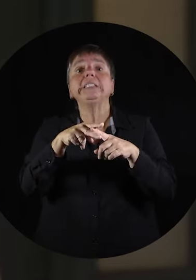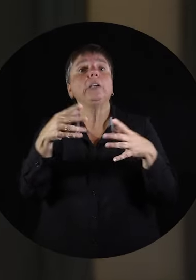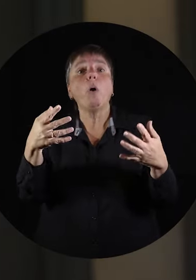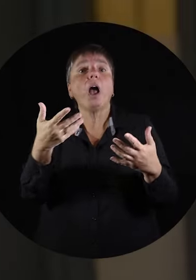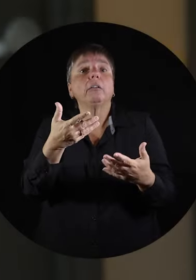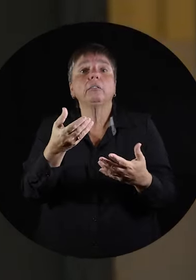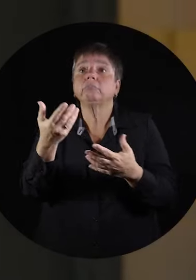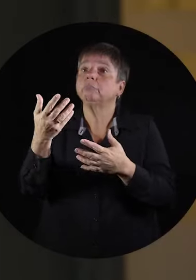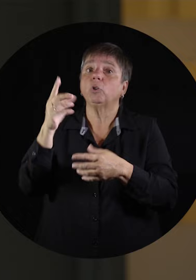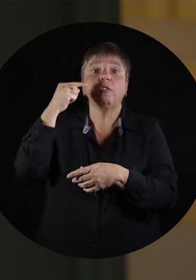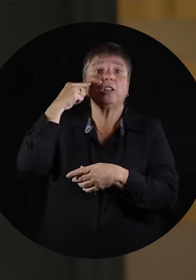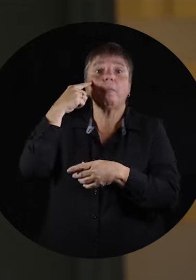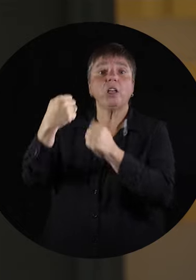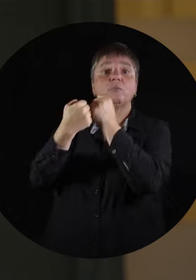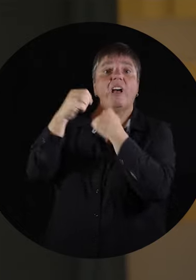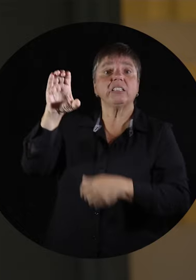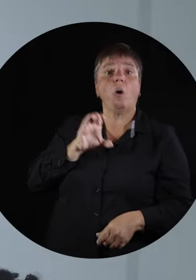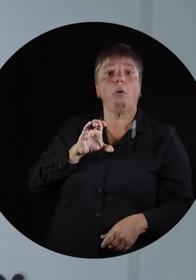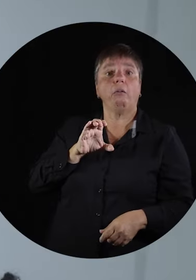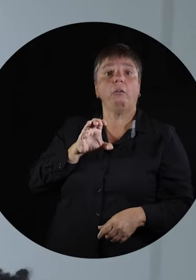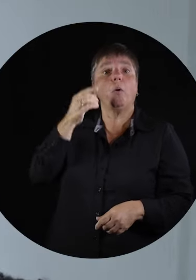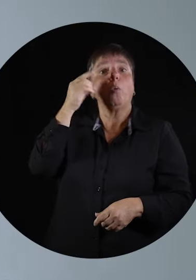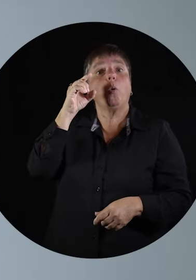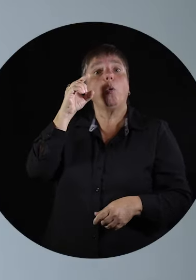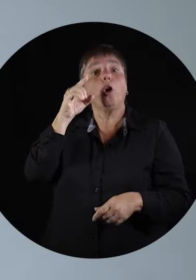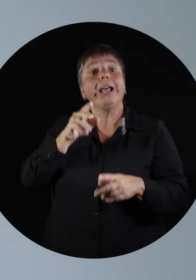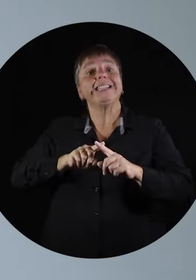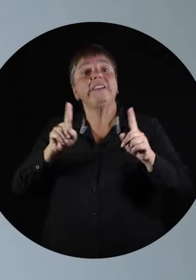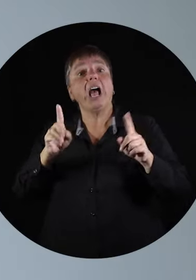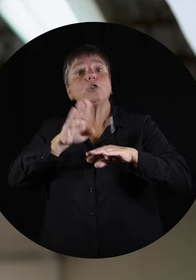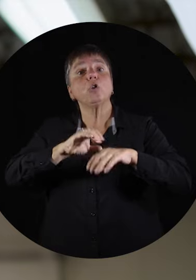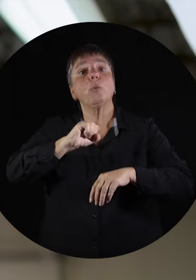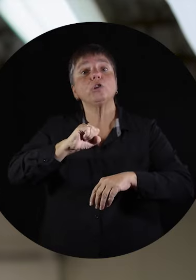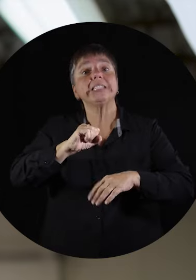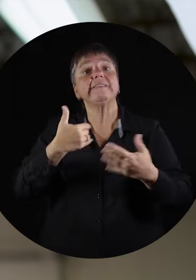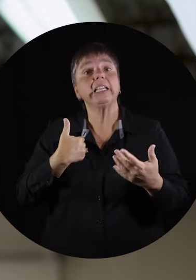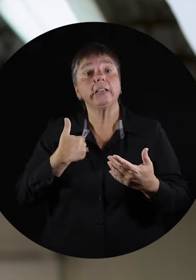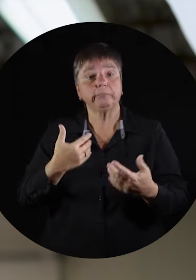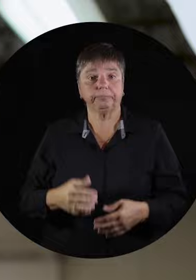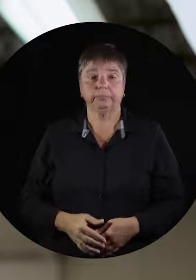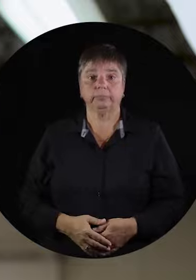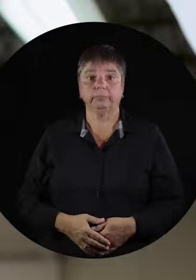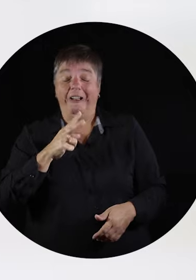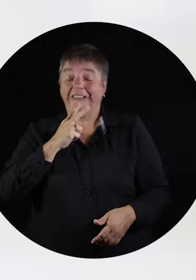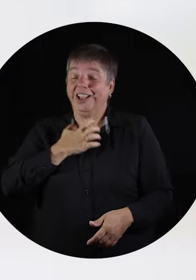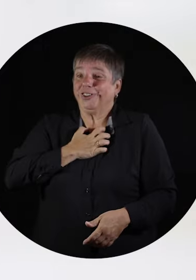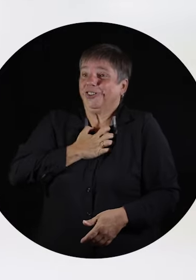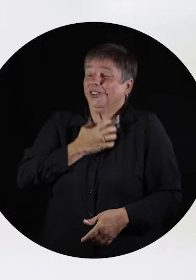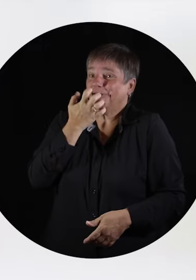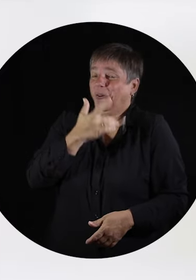différente, ont été une subvention qui est offerte par le gouvernement, justement, pour combler la différence au niveau de productivité.